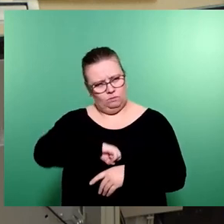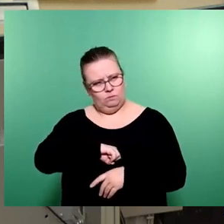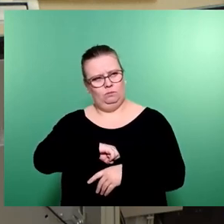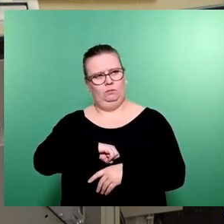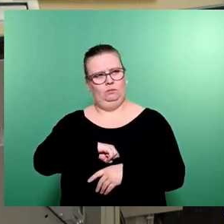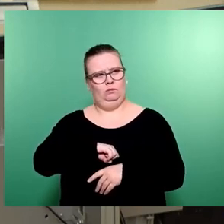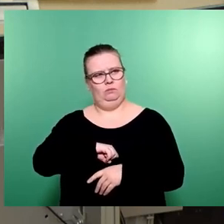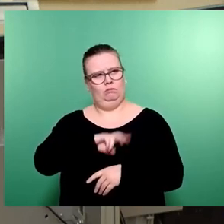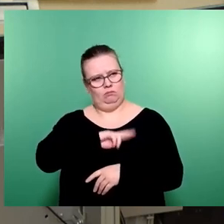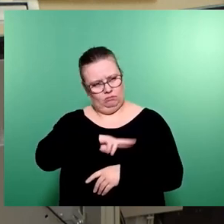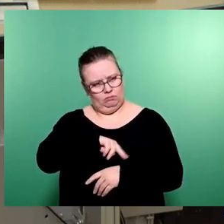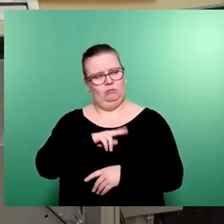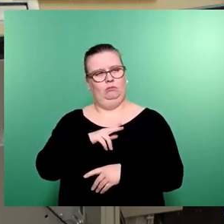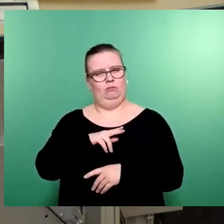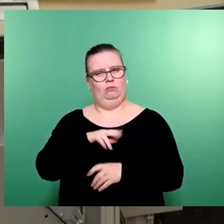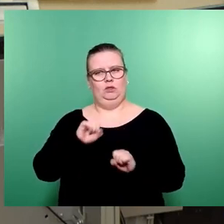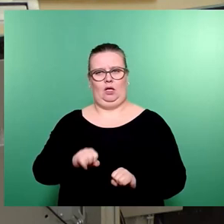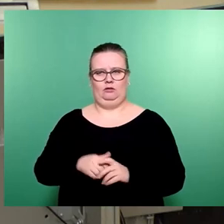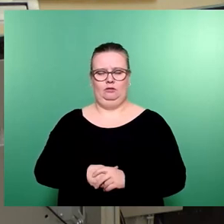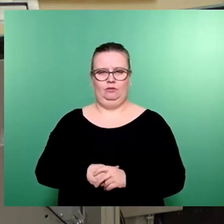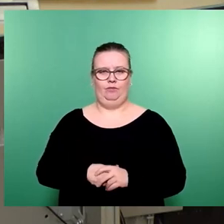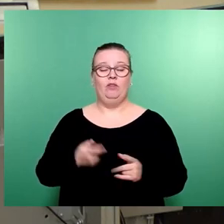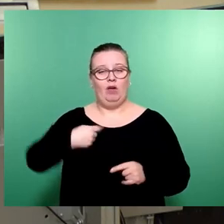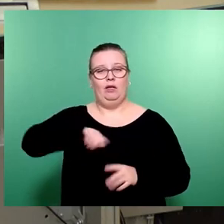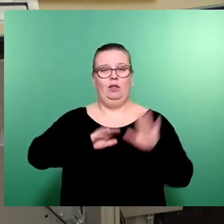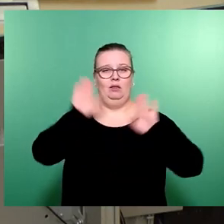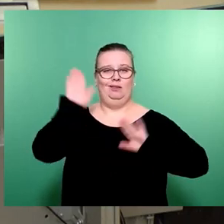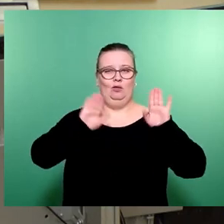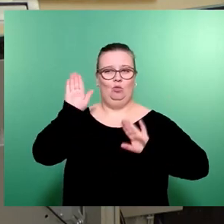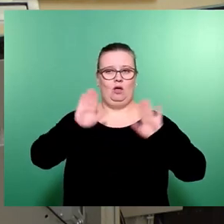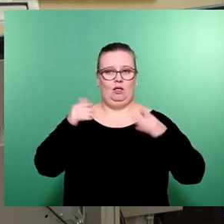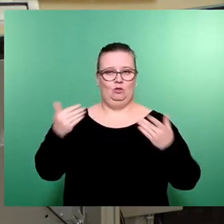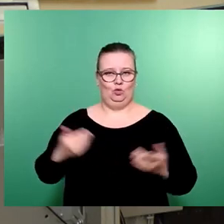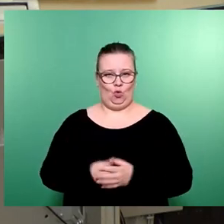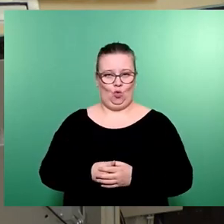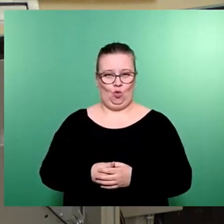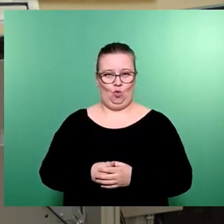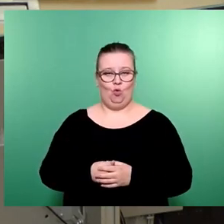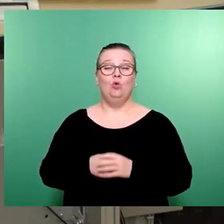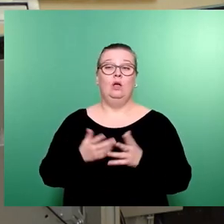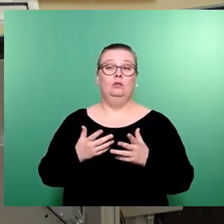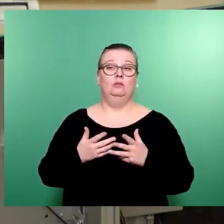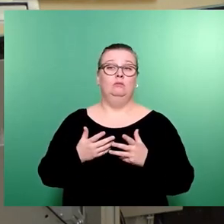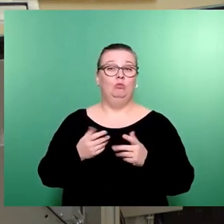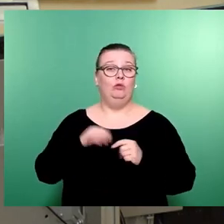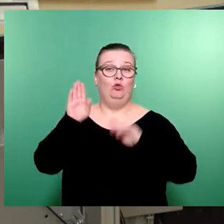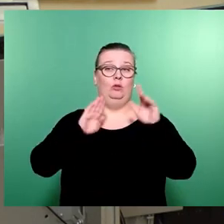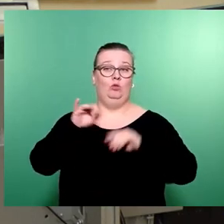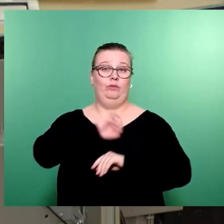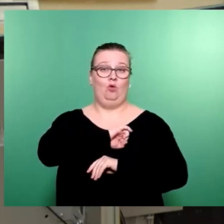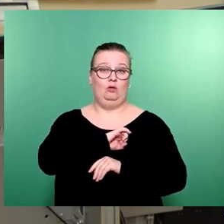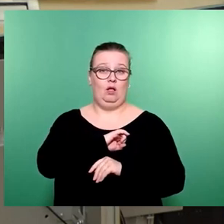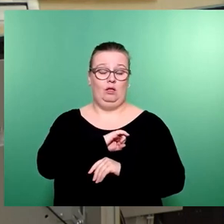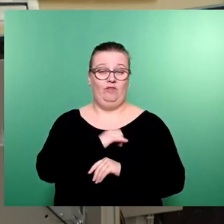sie erduldet, weil wir sie ertragen haben, weil wir Demokratinnen und Demokraten sind. Und das ist eine hohe Kunst der Demokratie, dass fünf